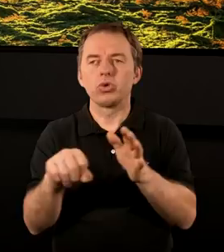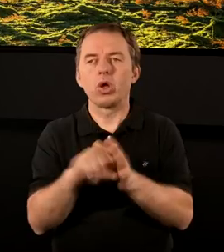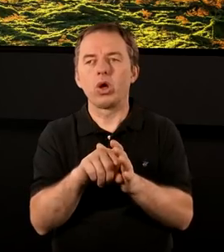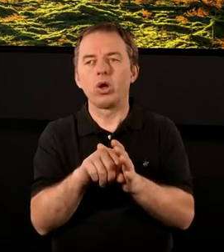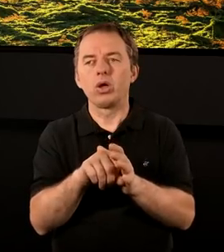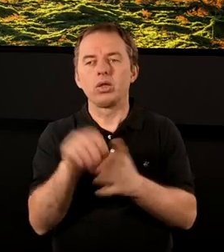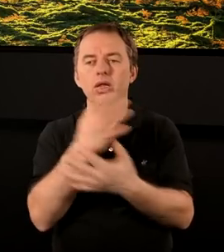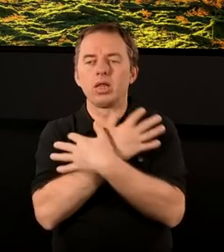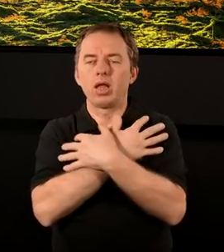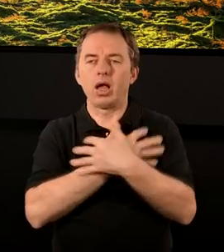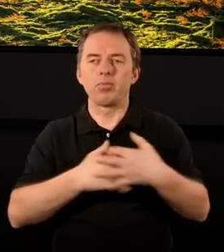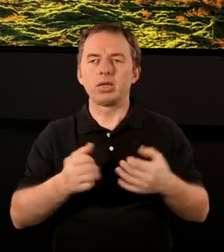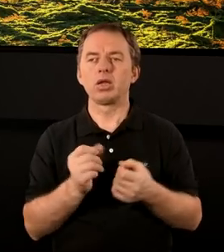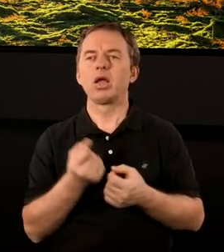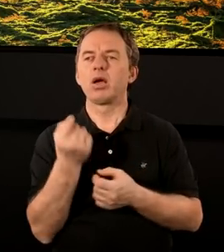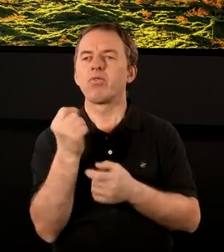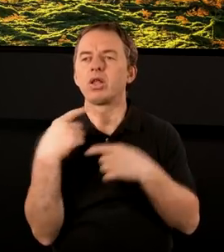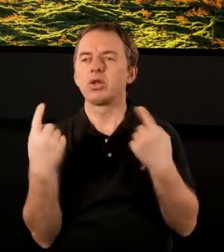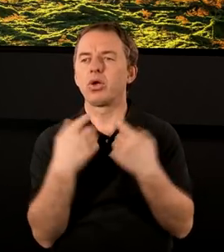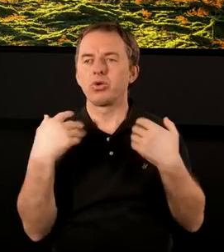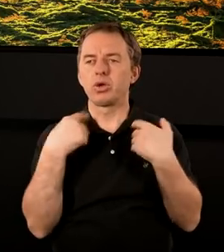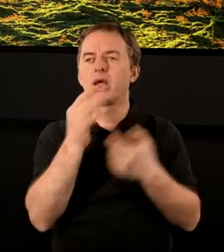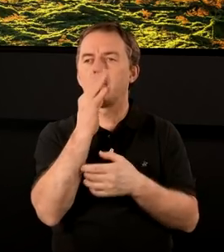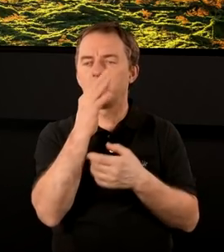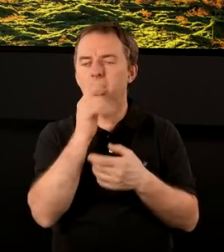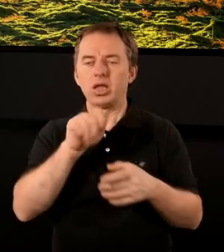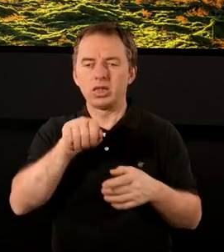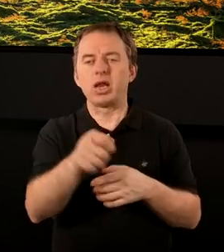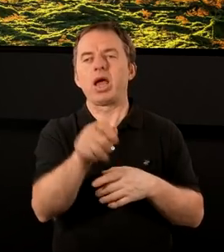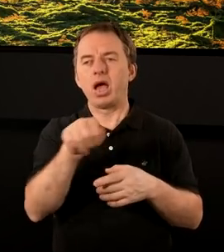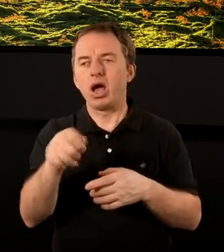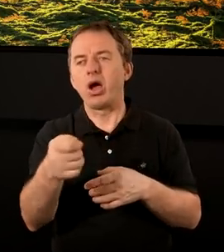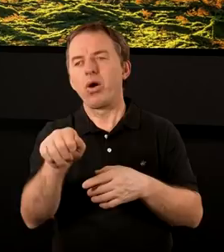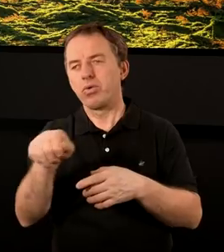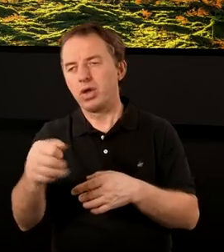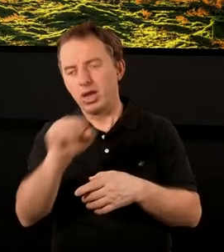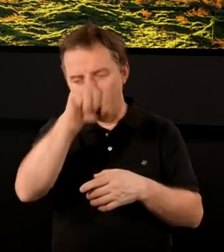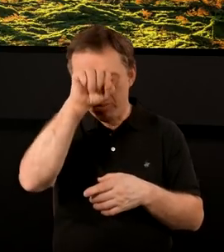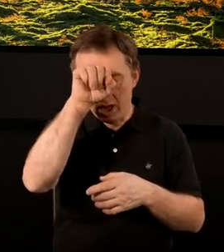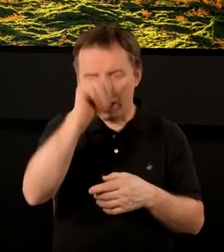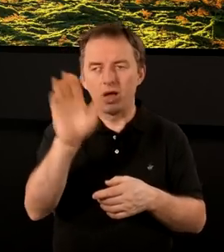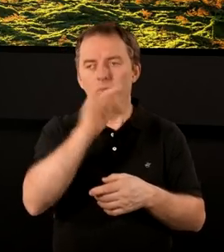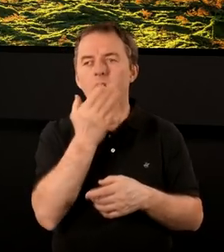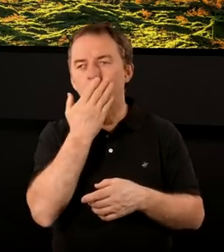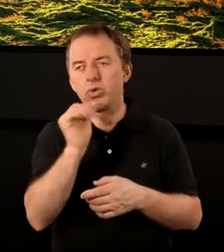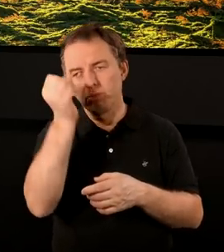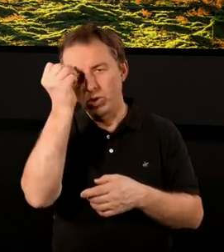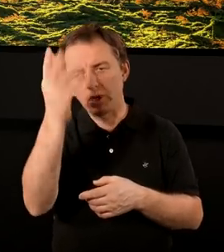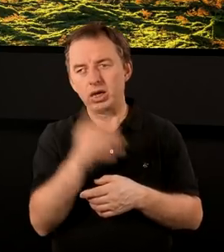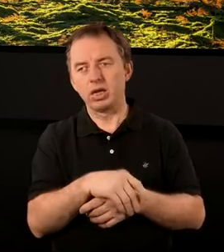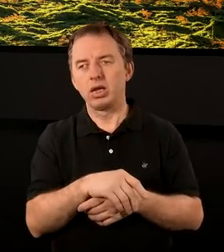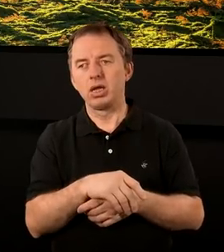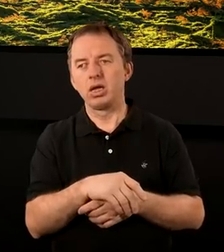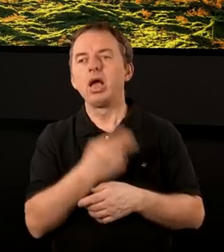do tych dramatycznych chwil, kiedy Izraelici byli dręczeni w Egipcie i Bóg mówi do